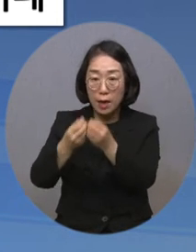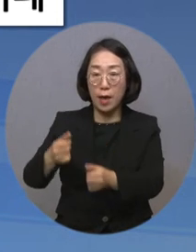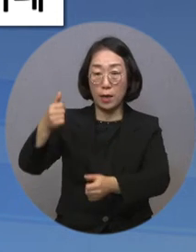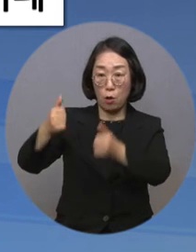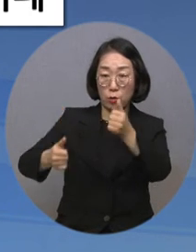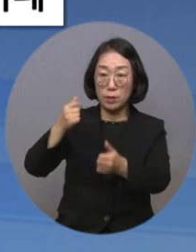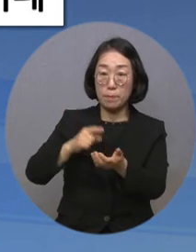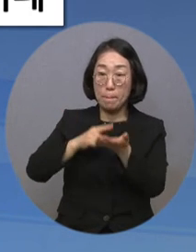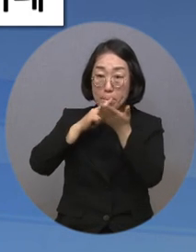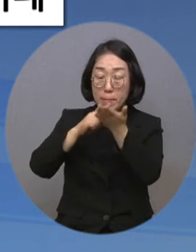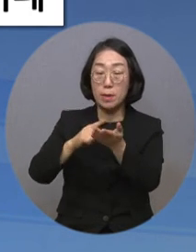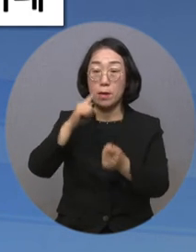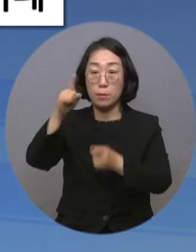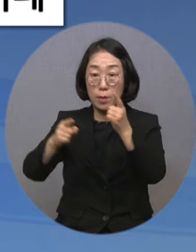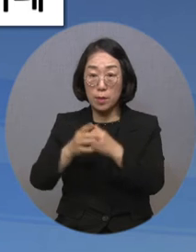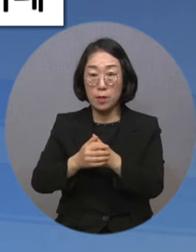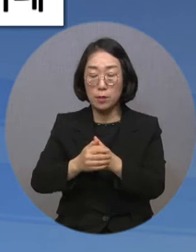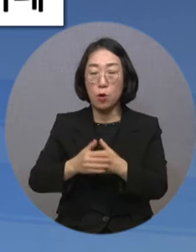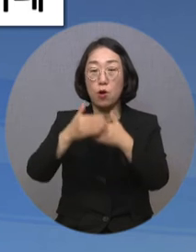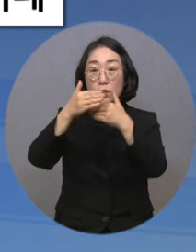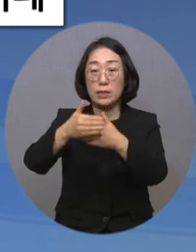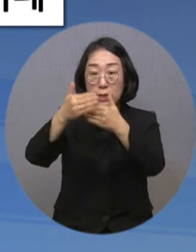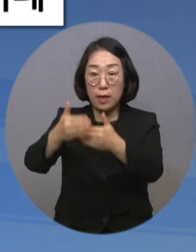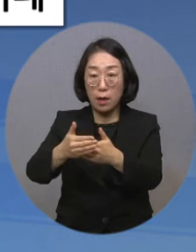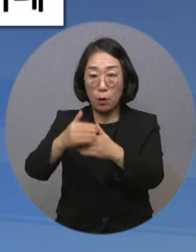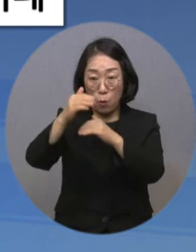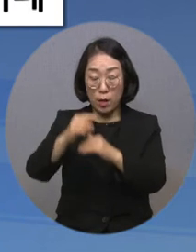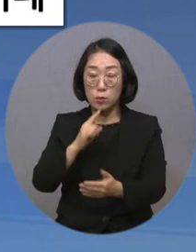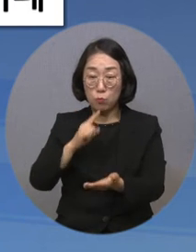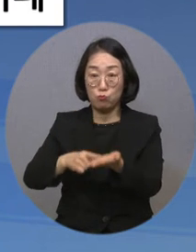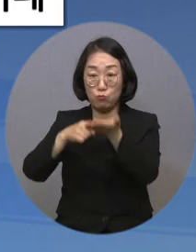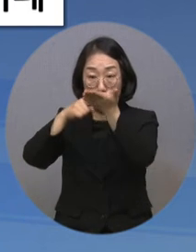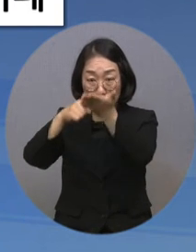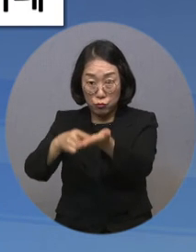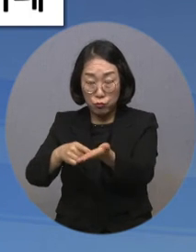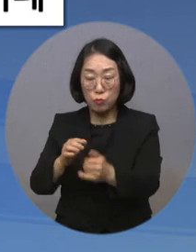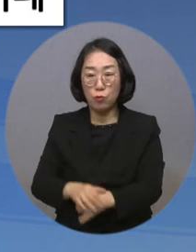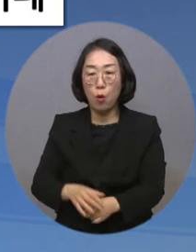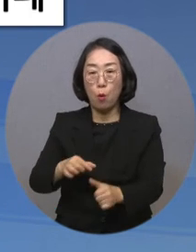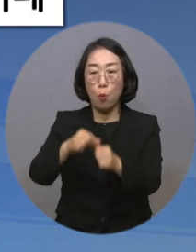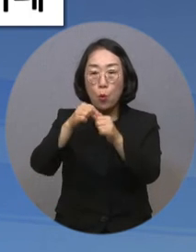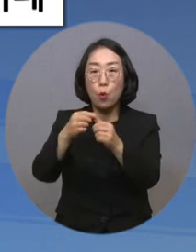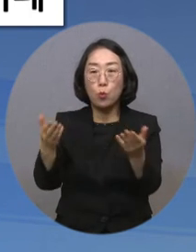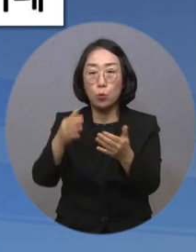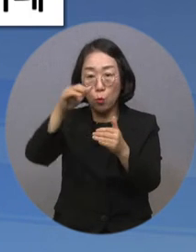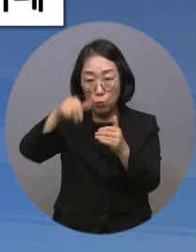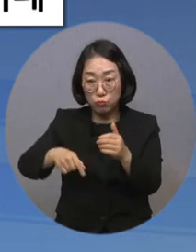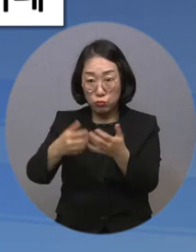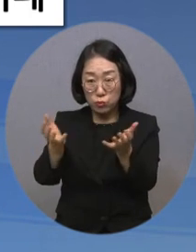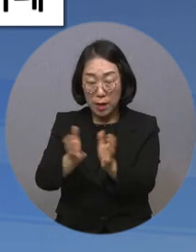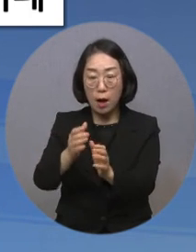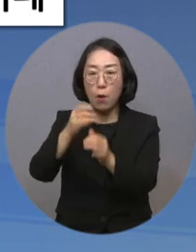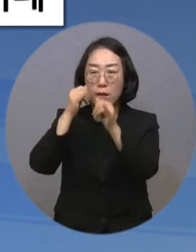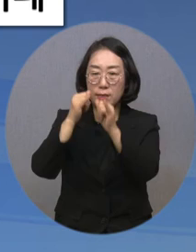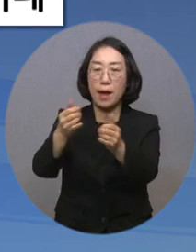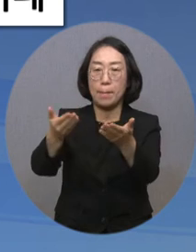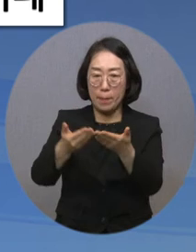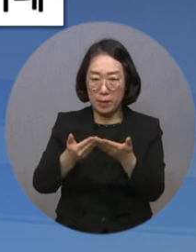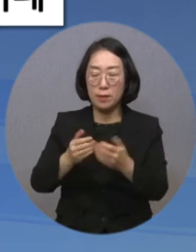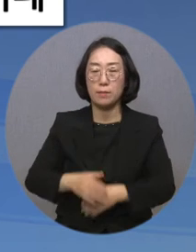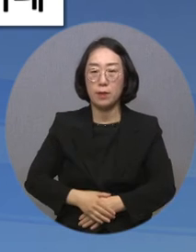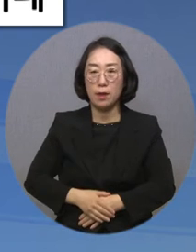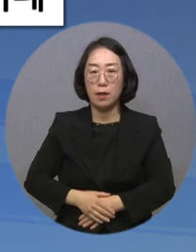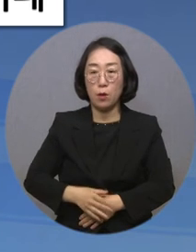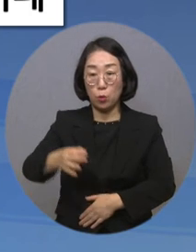특별과정 진행과정을 사례로 출품했고 고용노동부 장관상 우수상을 수상했습니다. 우수상